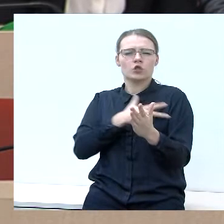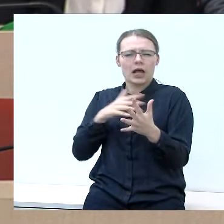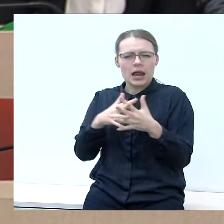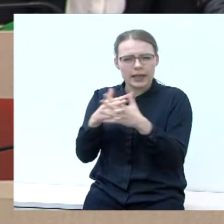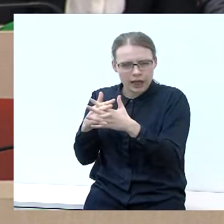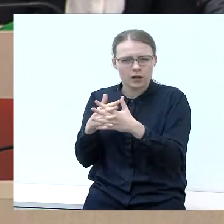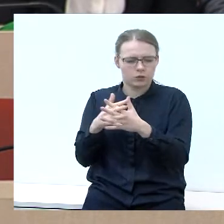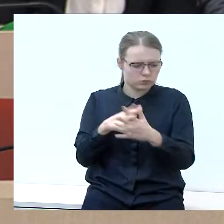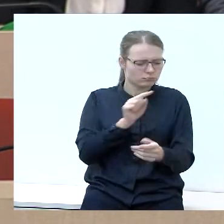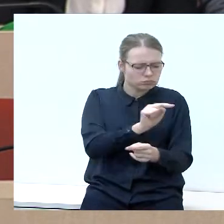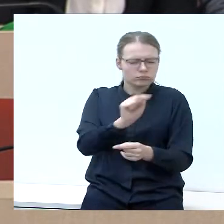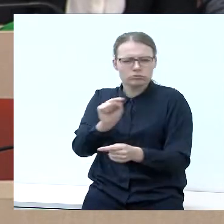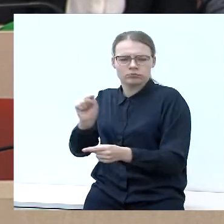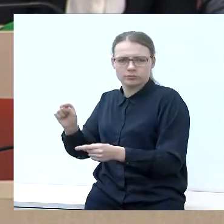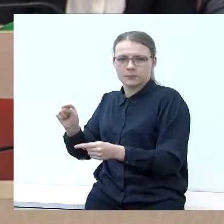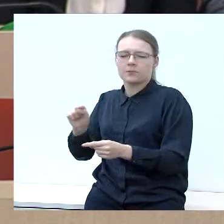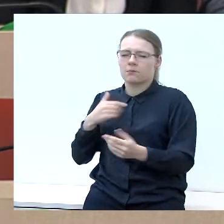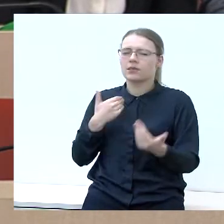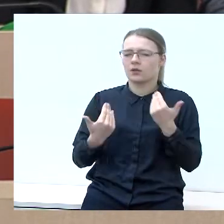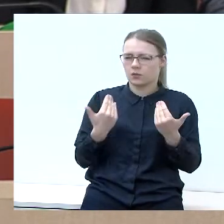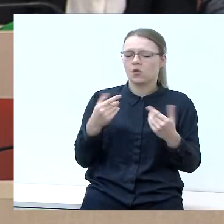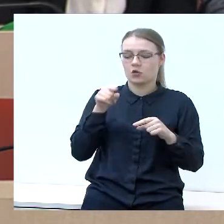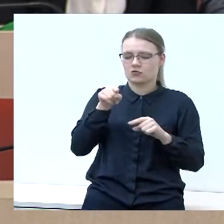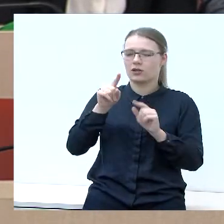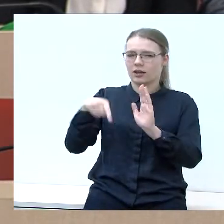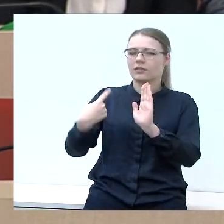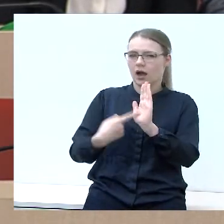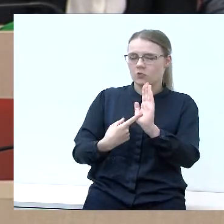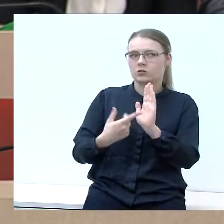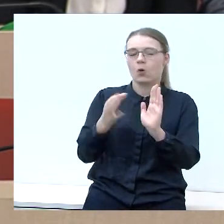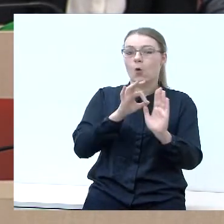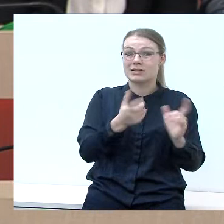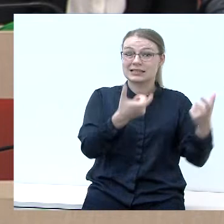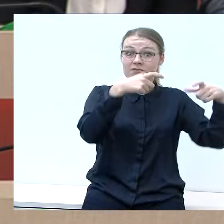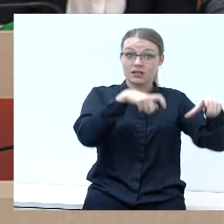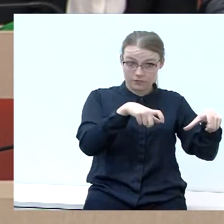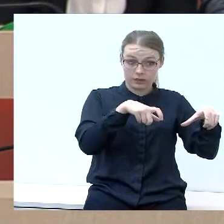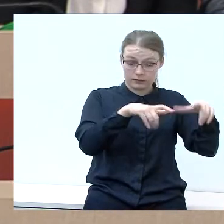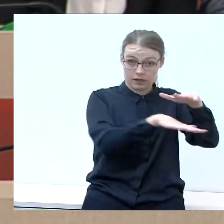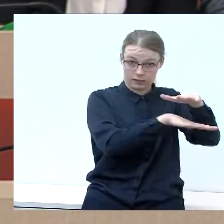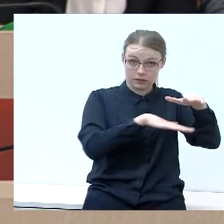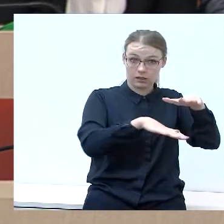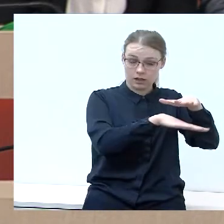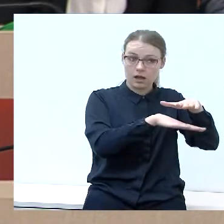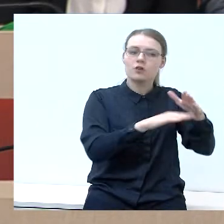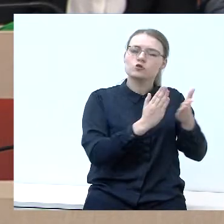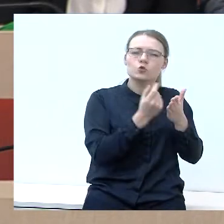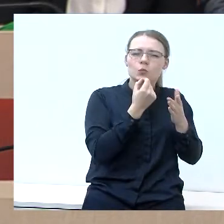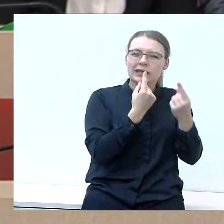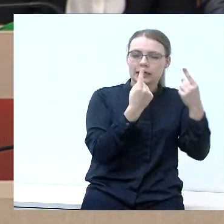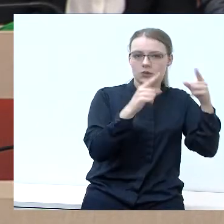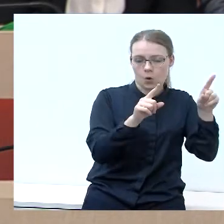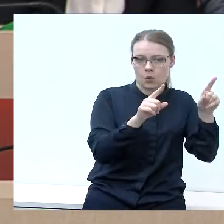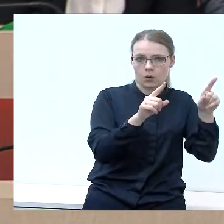šitoj vietoj, manau, kad klausimas savivaldos plotumėje yra visiškai kitas, nes